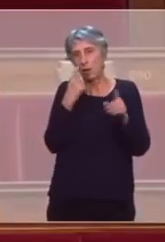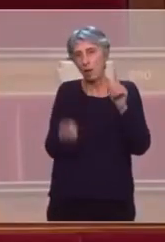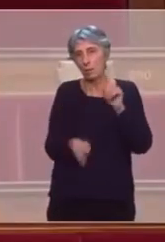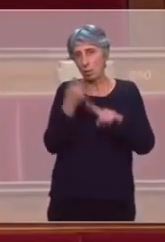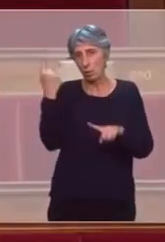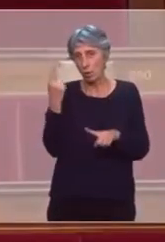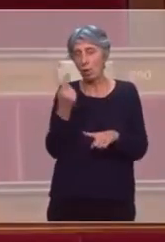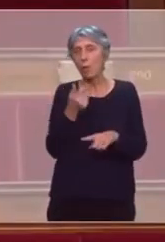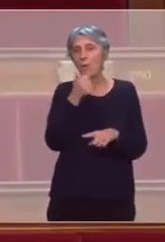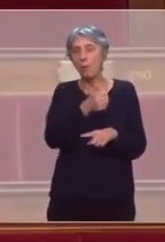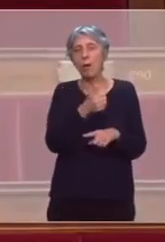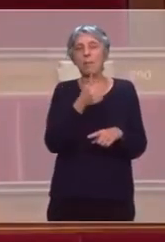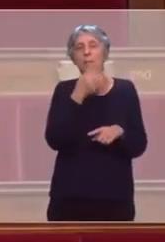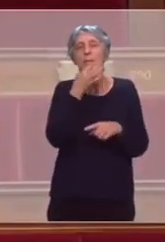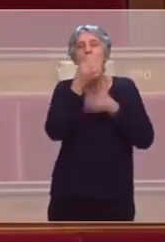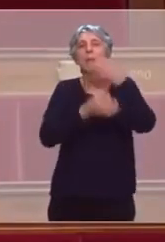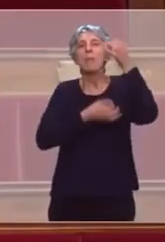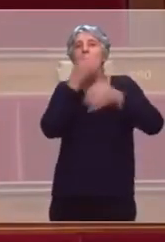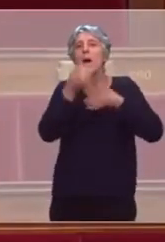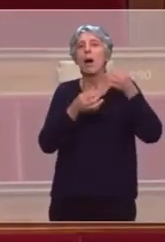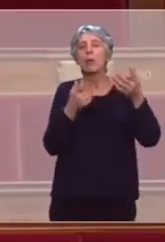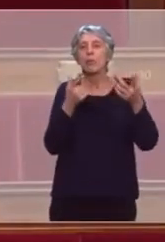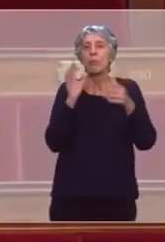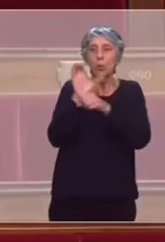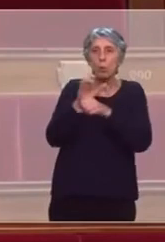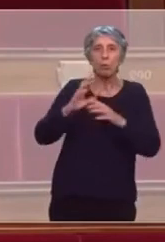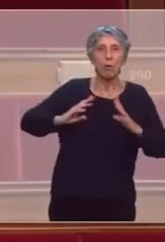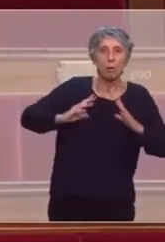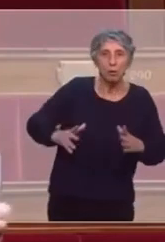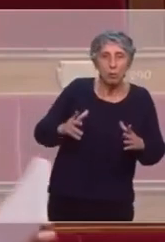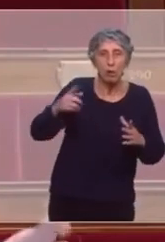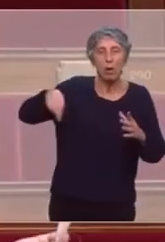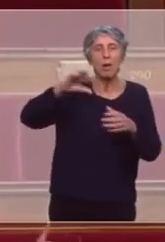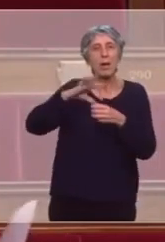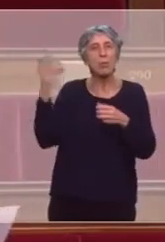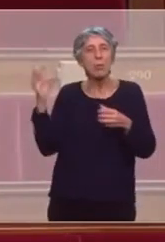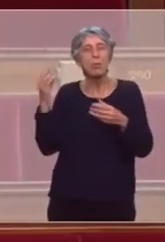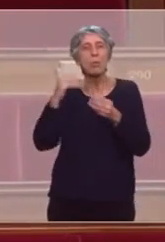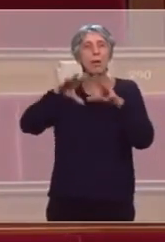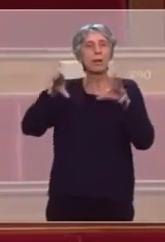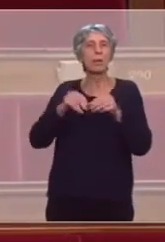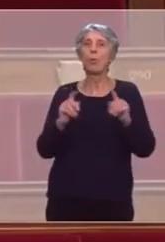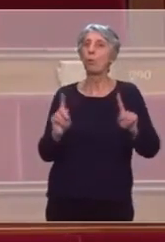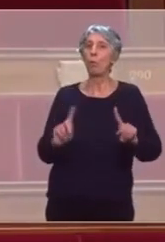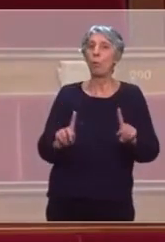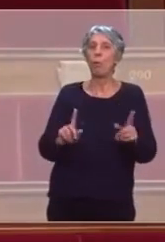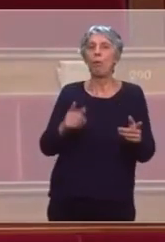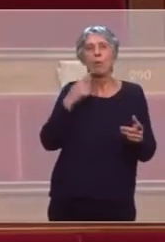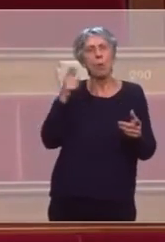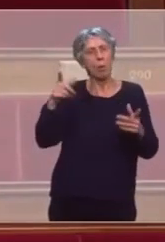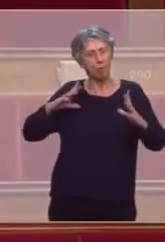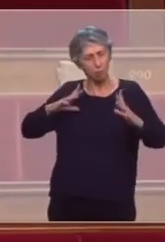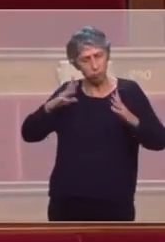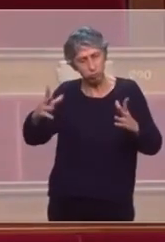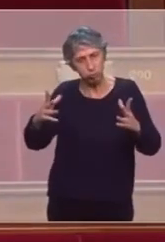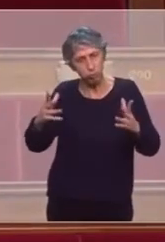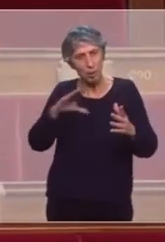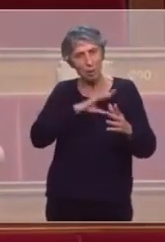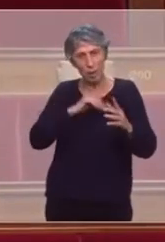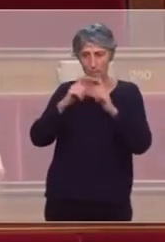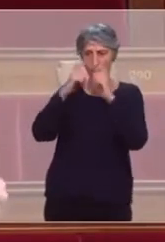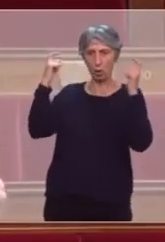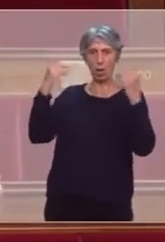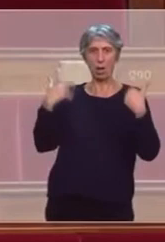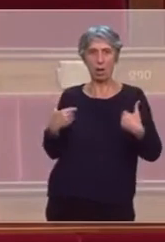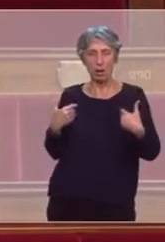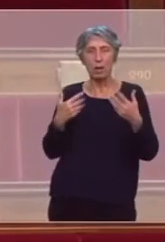préciser qu'en aucun cas vos propos ne visaient l'engagement et le travail de tous ces élus et de leurs équipes qui se dévouent à leur mandat. Il serait important également de